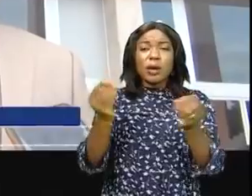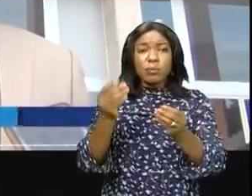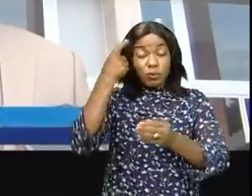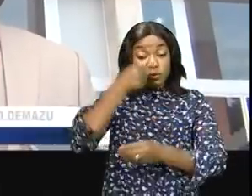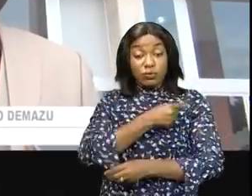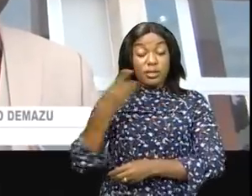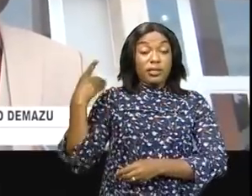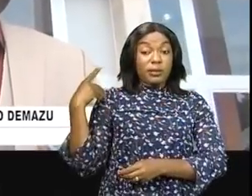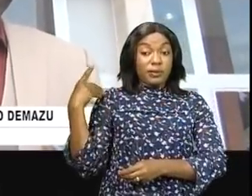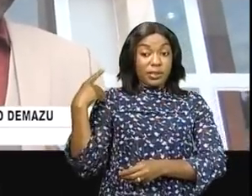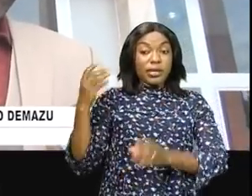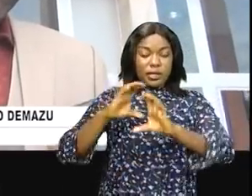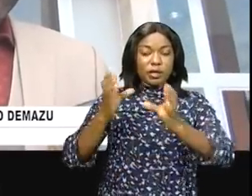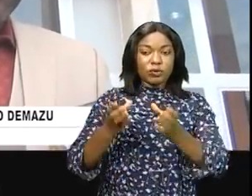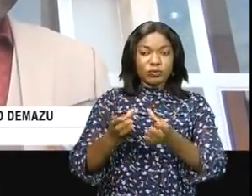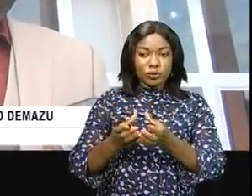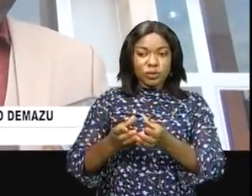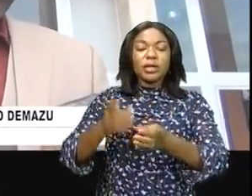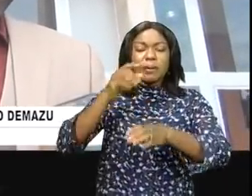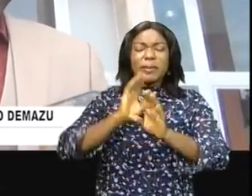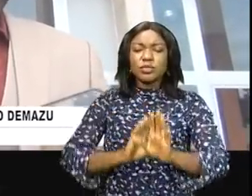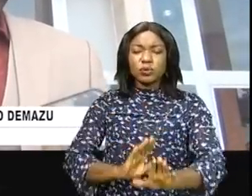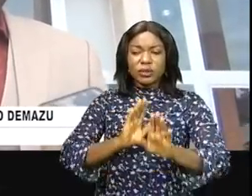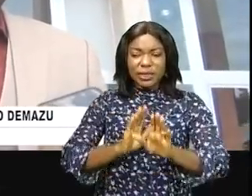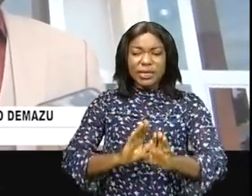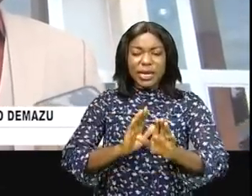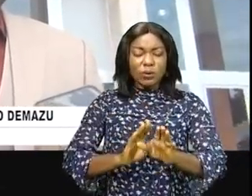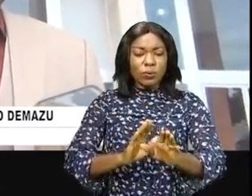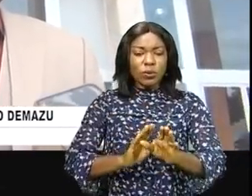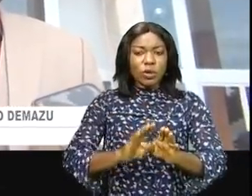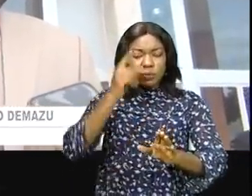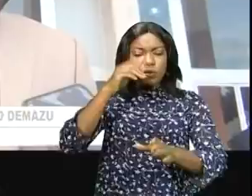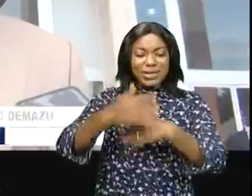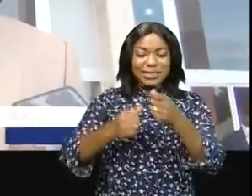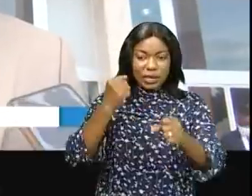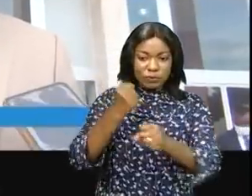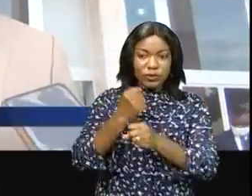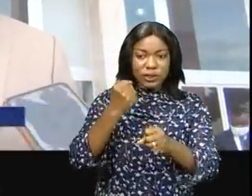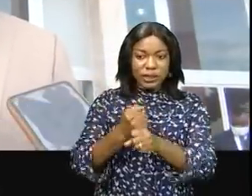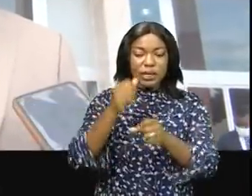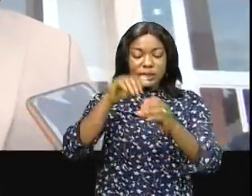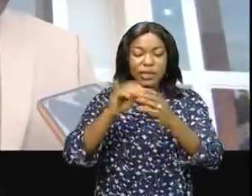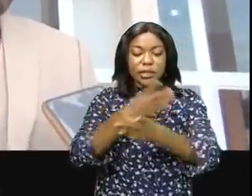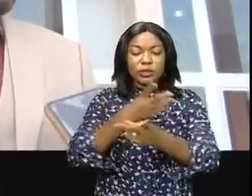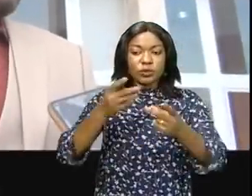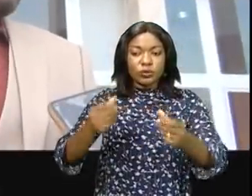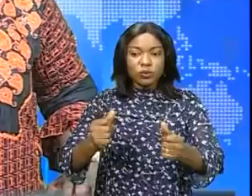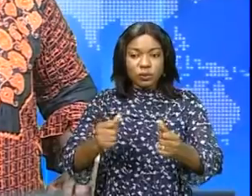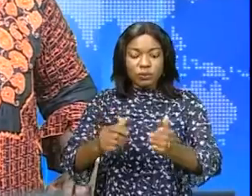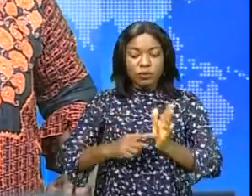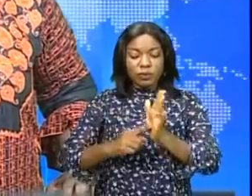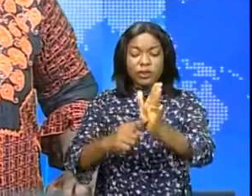la commission est tant attendue, beaucoup attendue, dans les résolutions qui pourront amener.